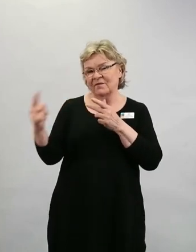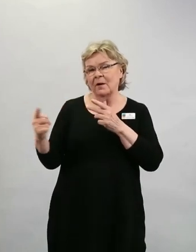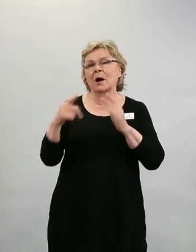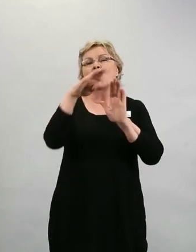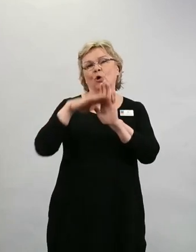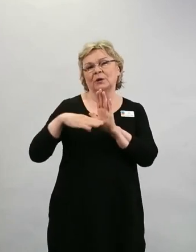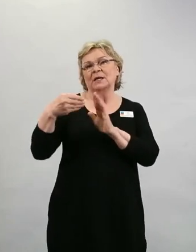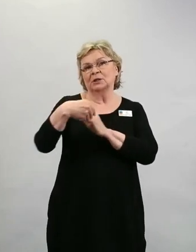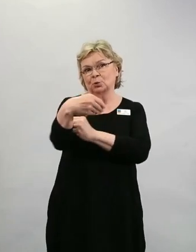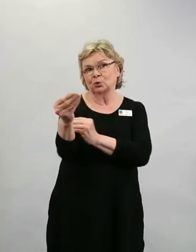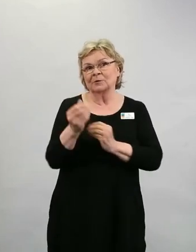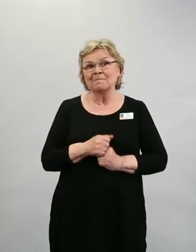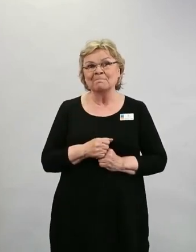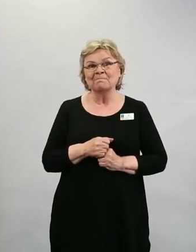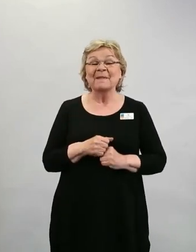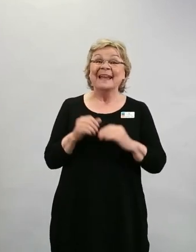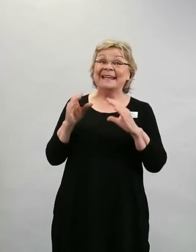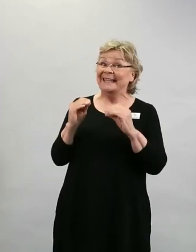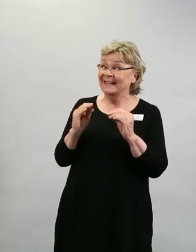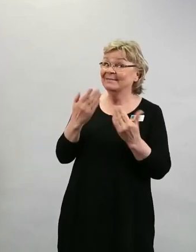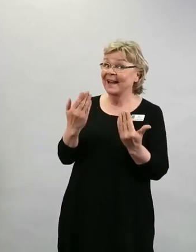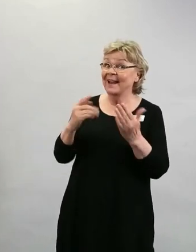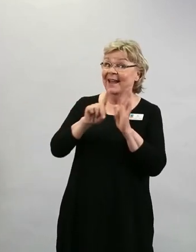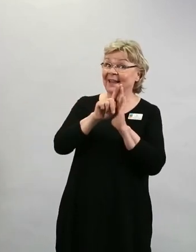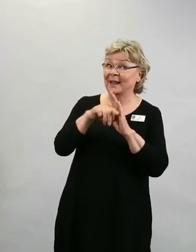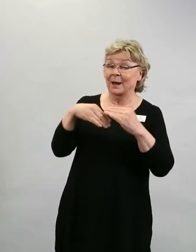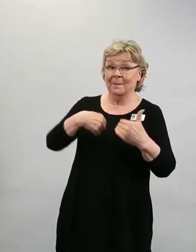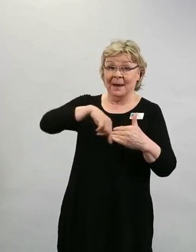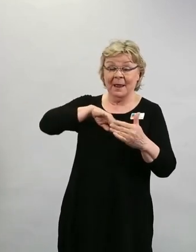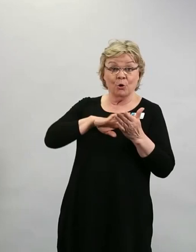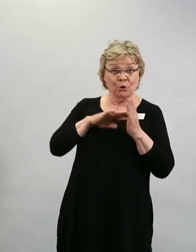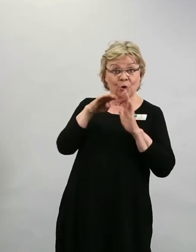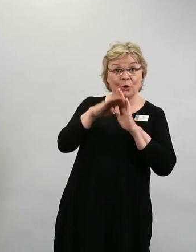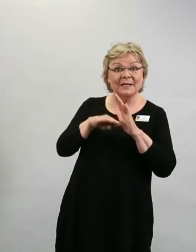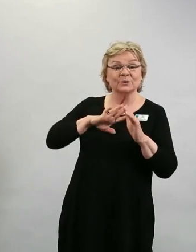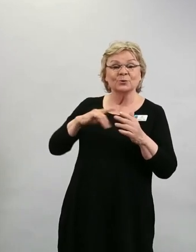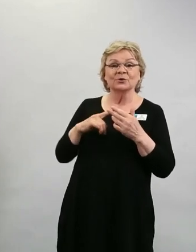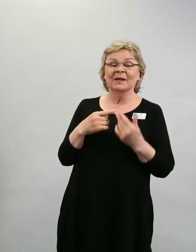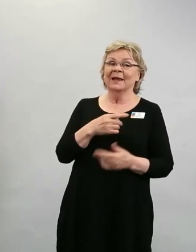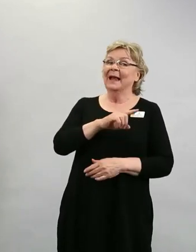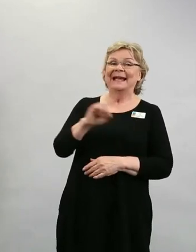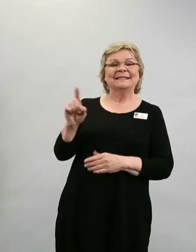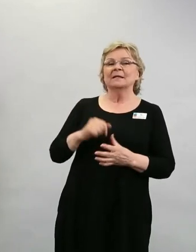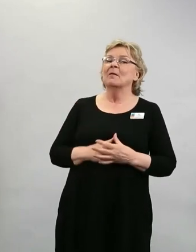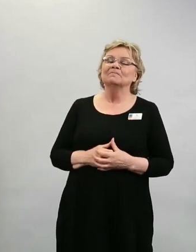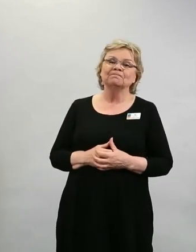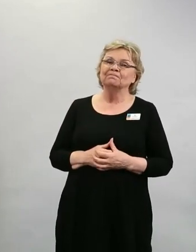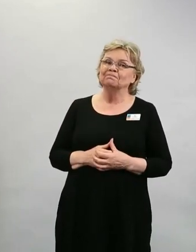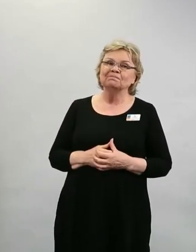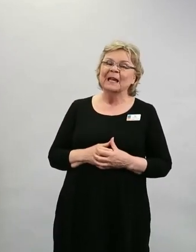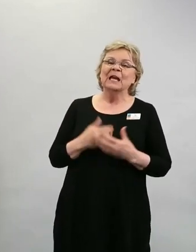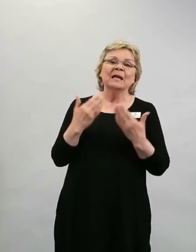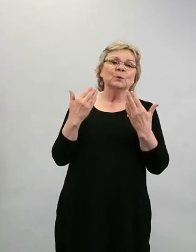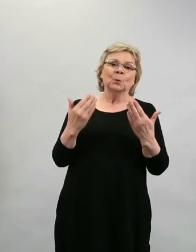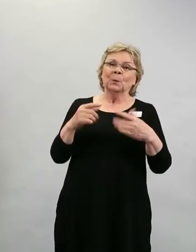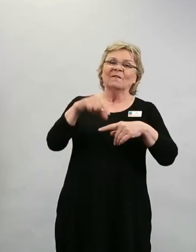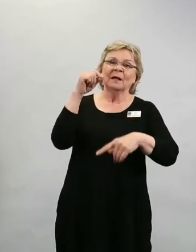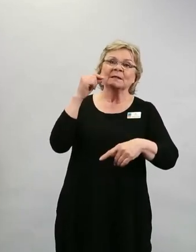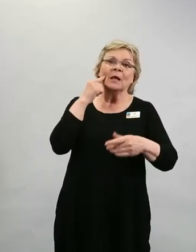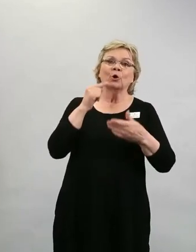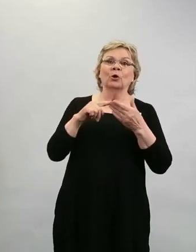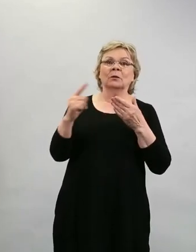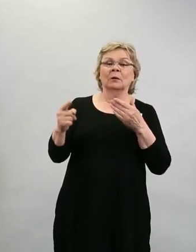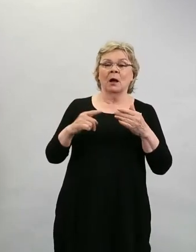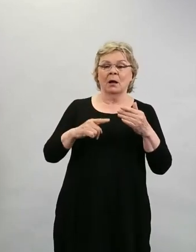meillä on nyt se ohjeistus, joka tuossa aikaisemmin käytiin läpi, että ei saa valita nämä alle